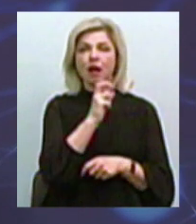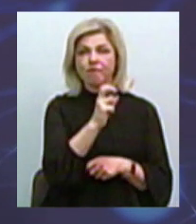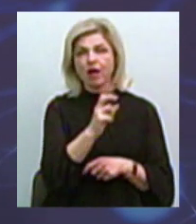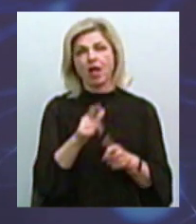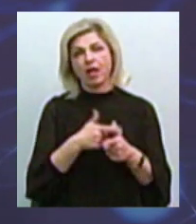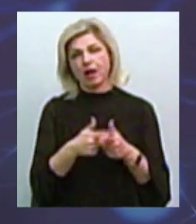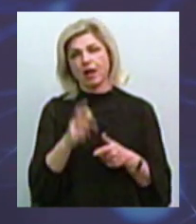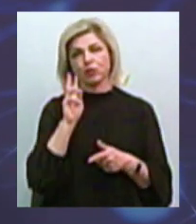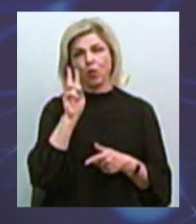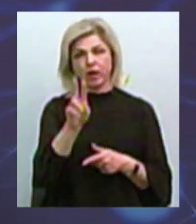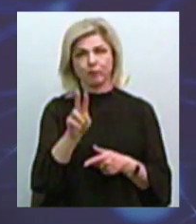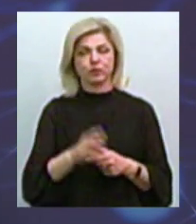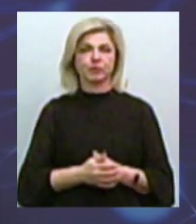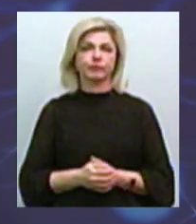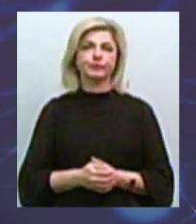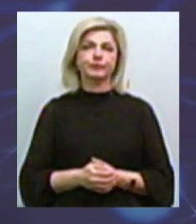тролейбусами?